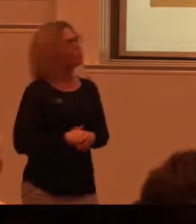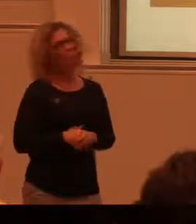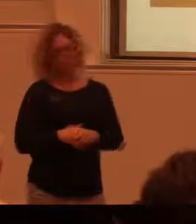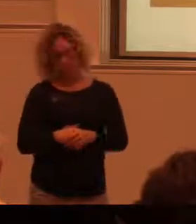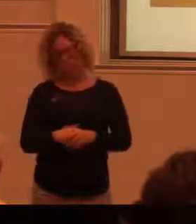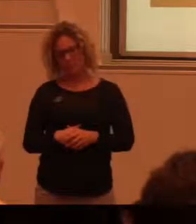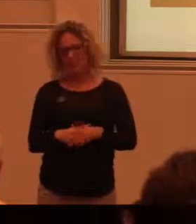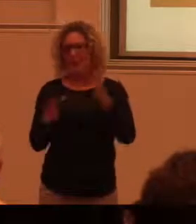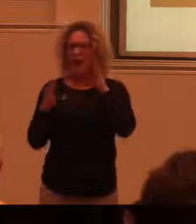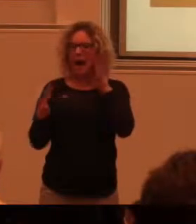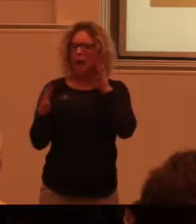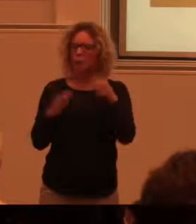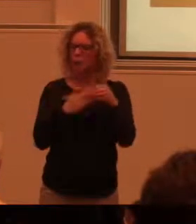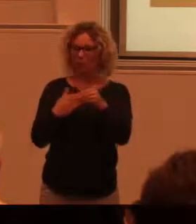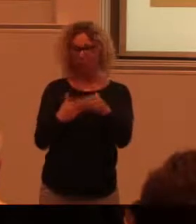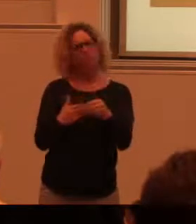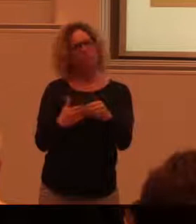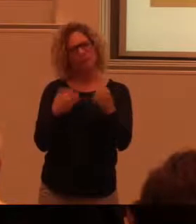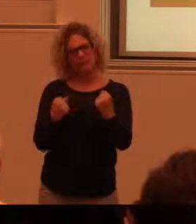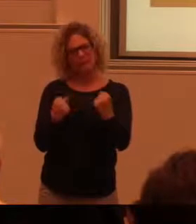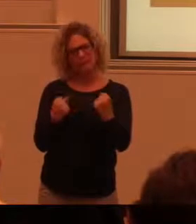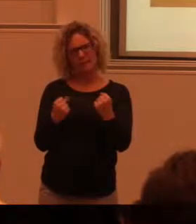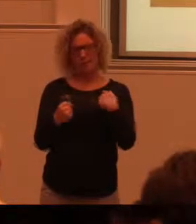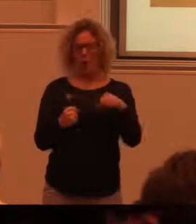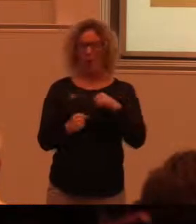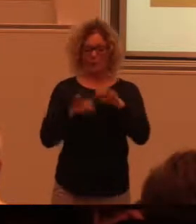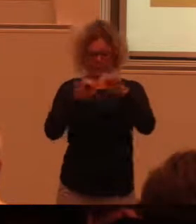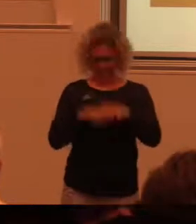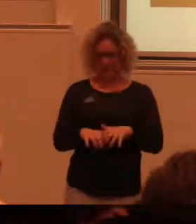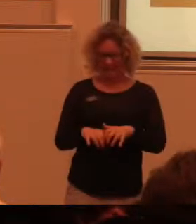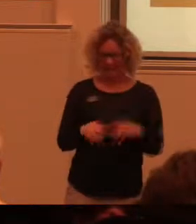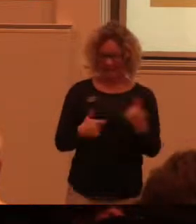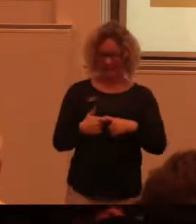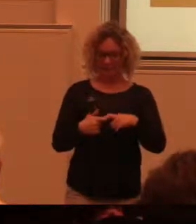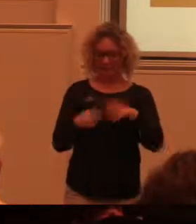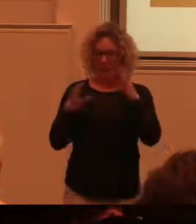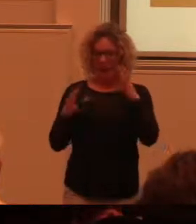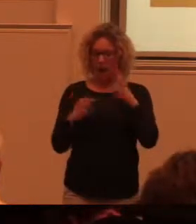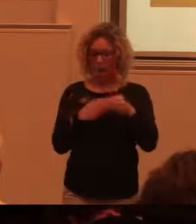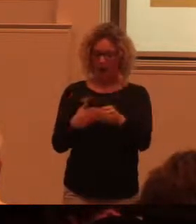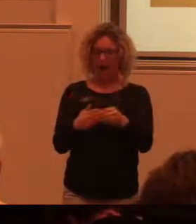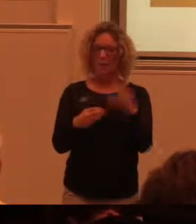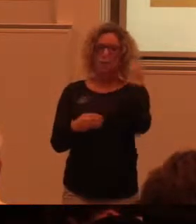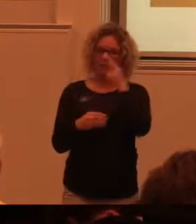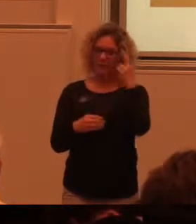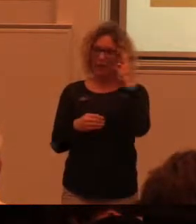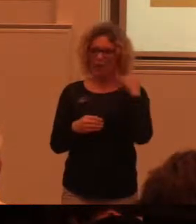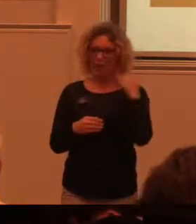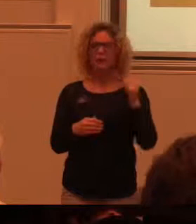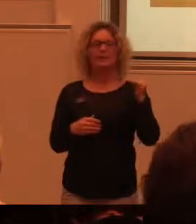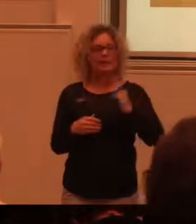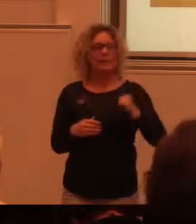Jo, audioguider är en viktig sak. Jag själv skrev en grej om just audioguider på universitetet.